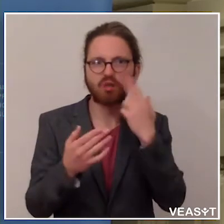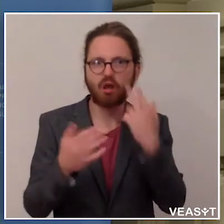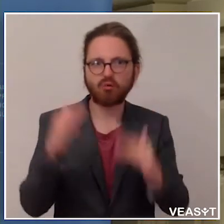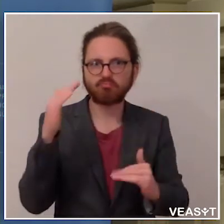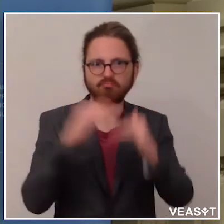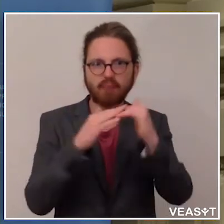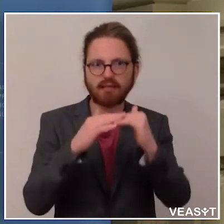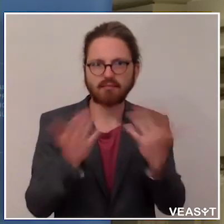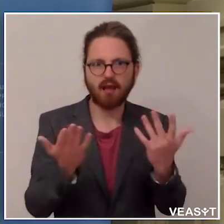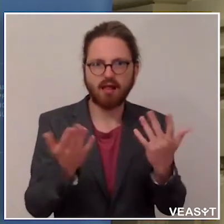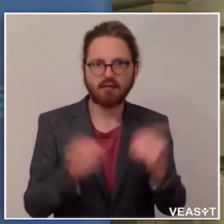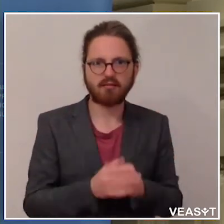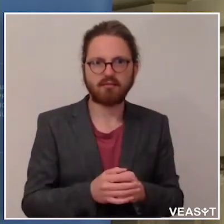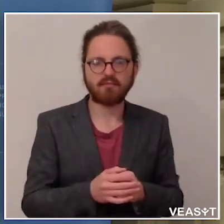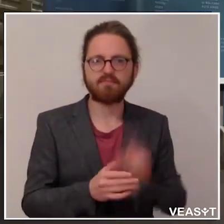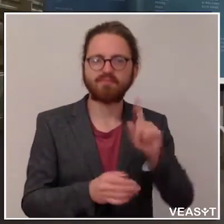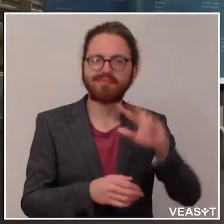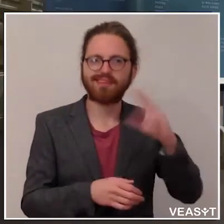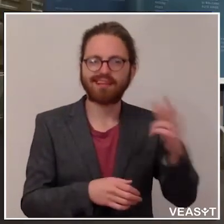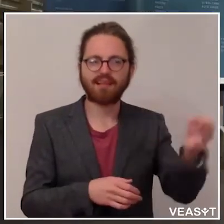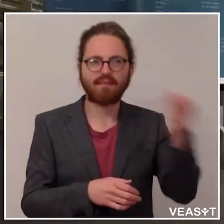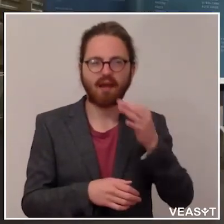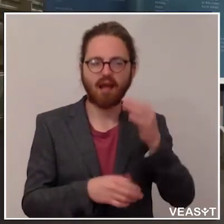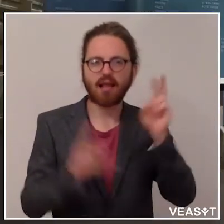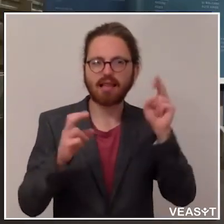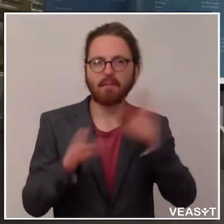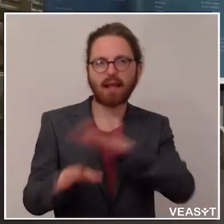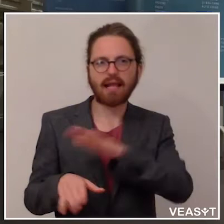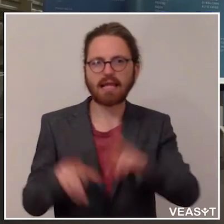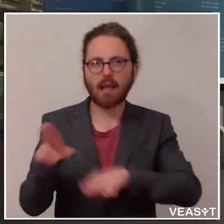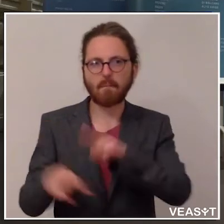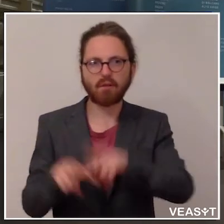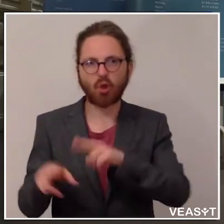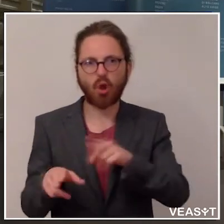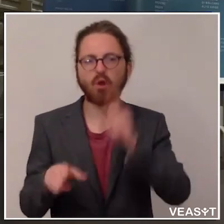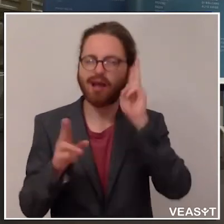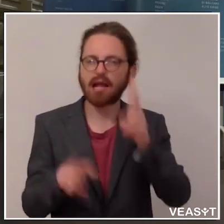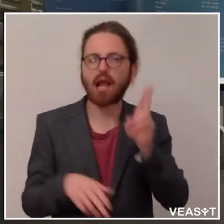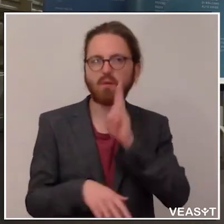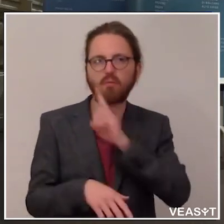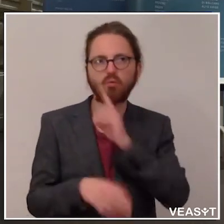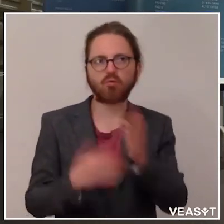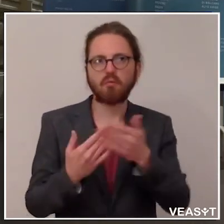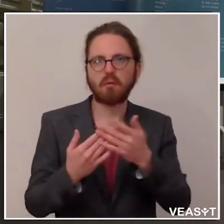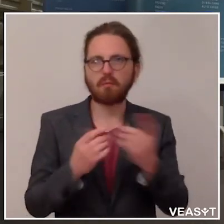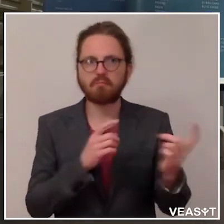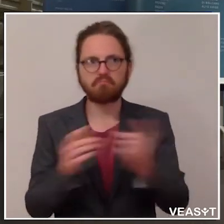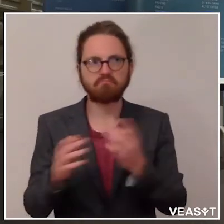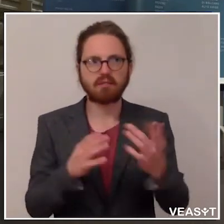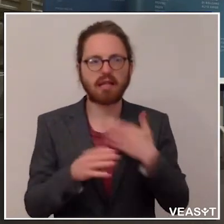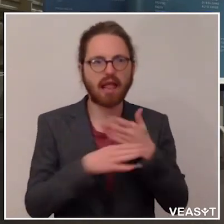Und die dritte Frage geht mehr in Richtung Kinderbetreuung, ob sich Mütter gegenseitig unterstützen dürfen, auch im Haus sozusagen,